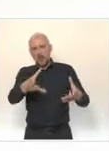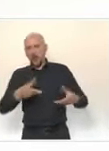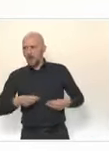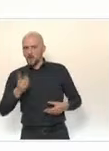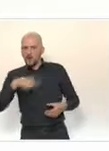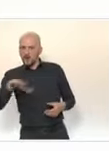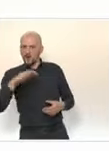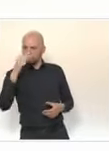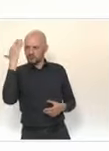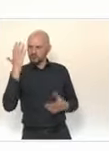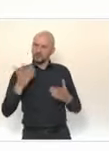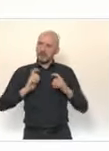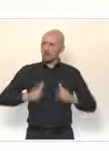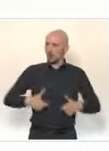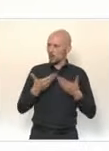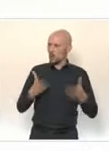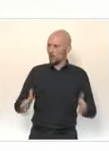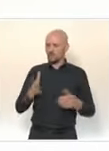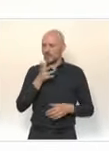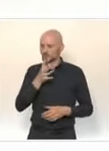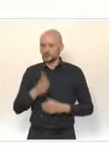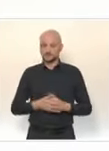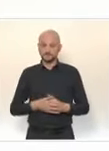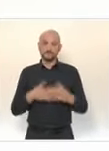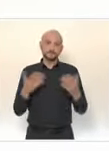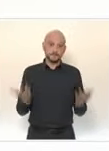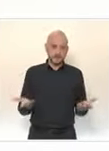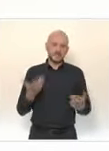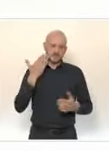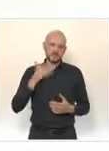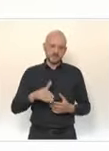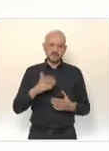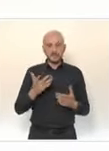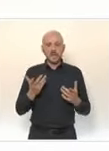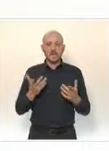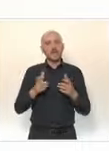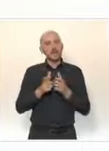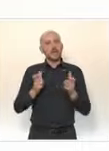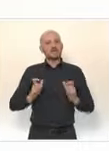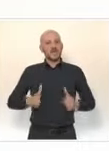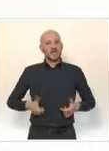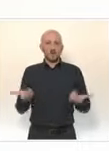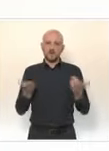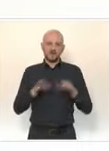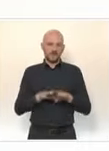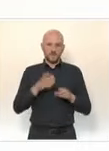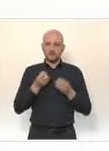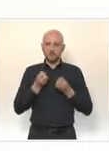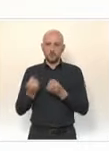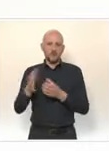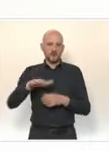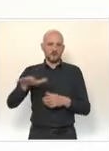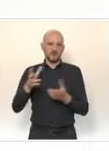avons la conviction que les dégâts causés par la fermeture prolongée des écoles sont tout simplement catastrophiques et peuvent